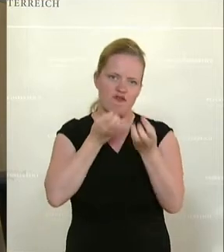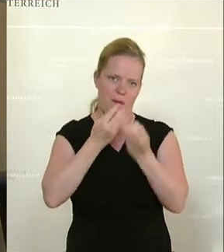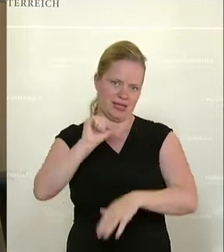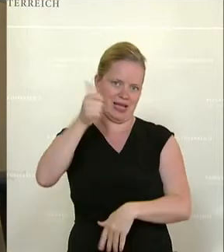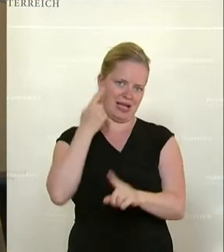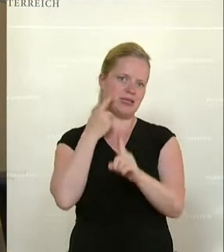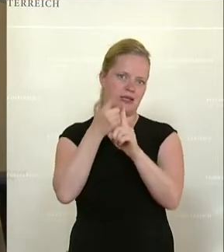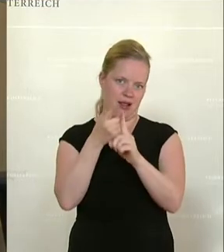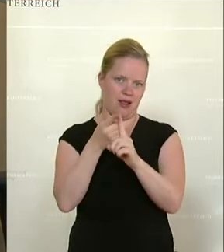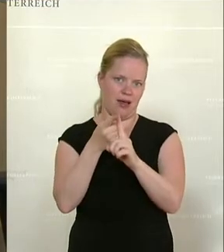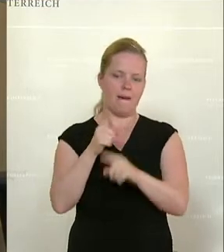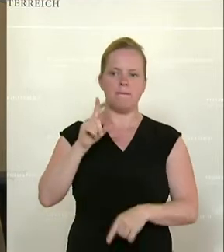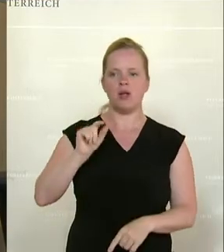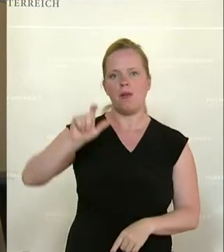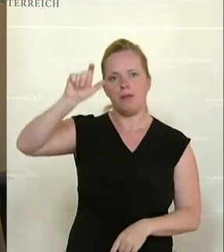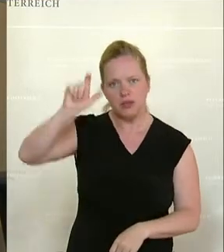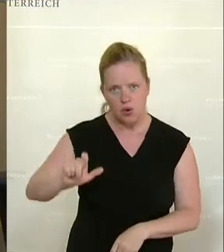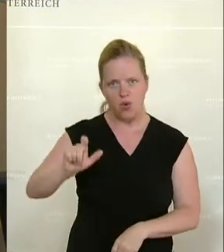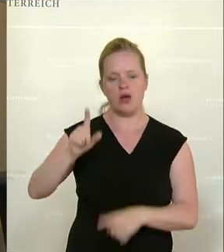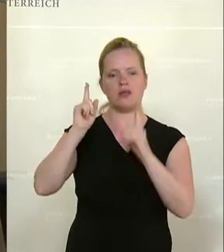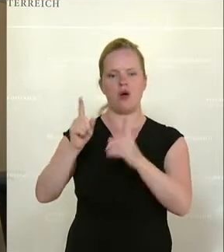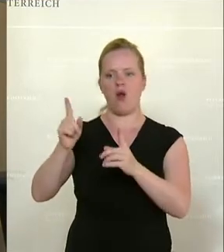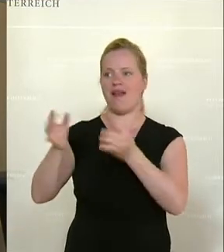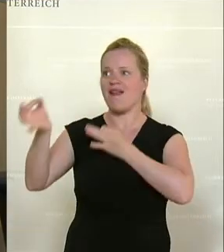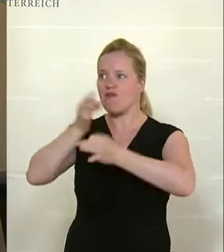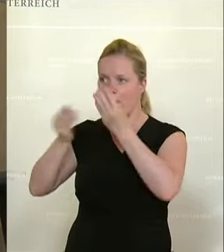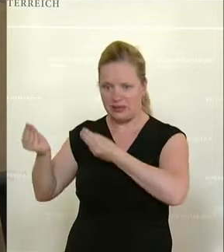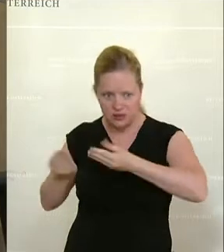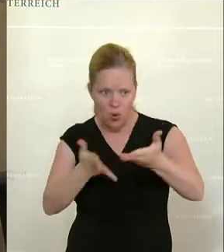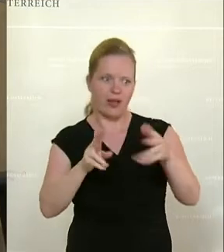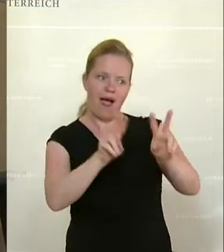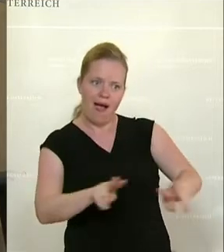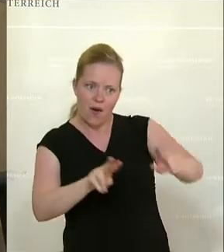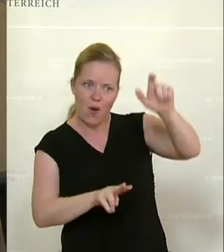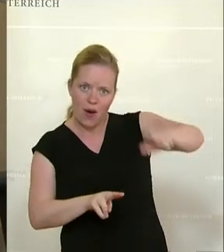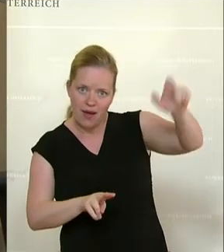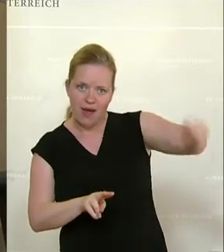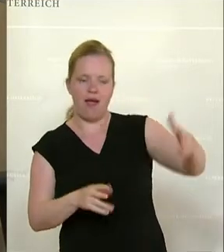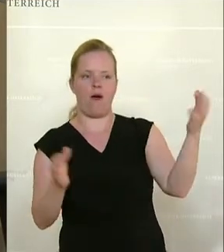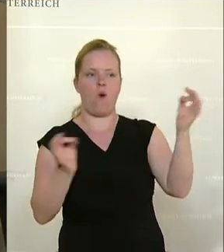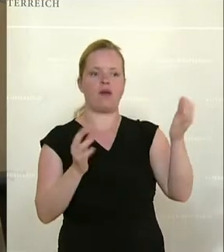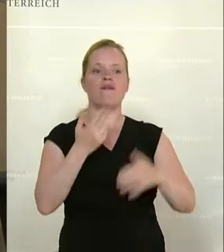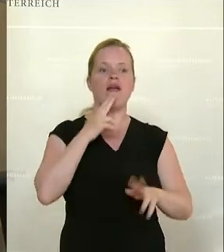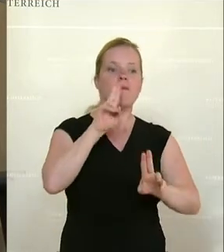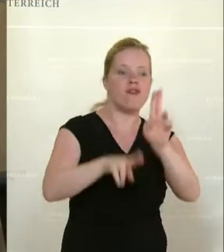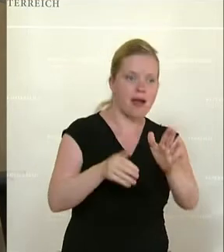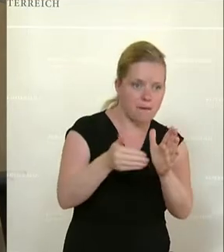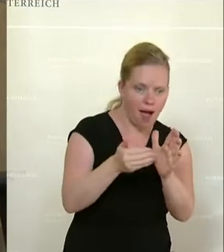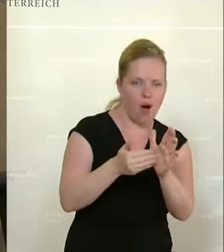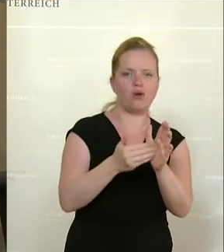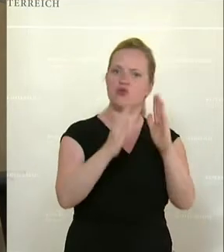es geht darum, dass man Informationen an die Angehörigen und an die zu Pflegenden zu Hause bringt und